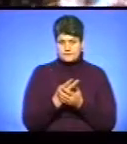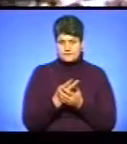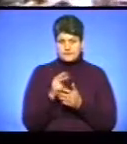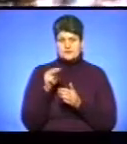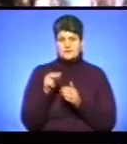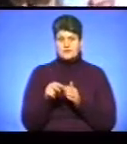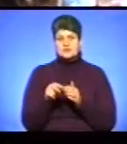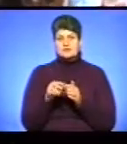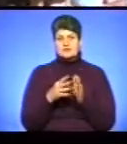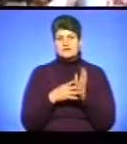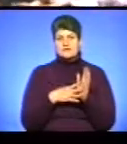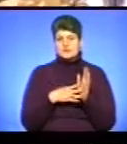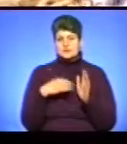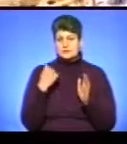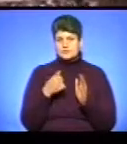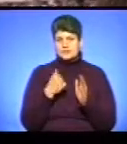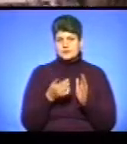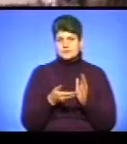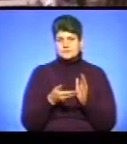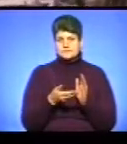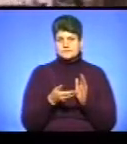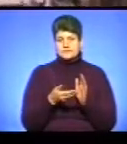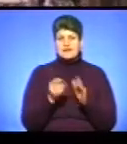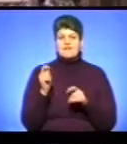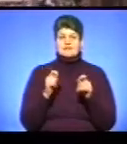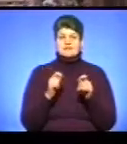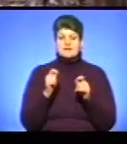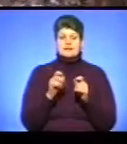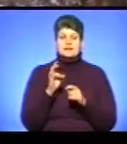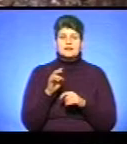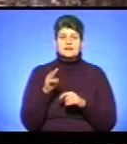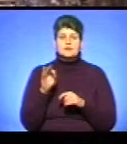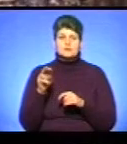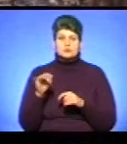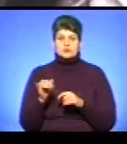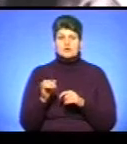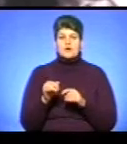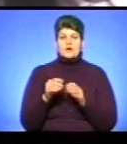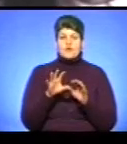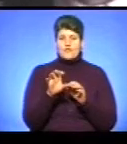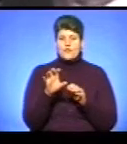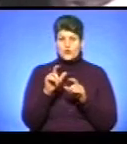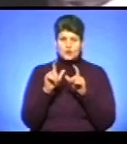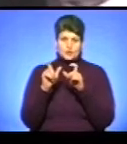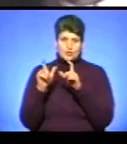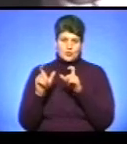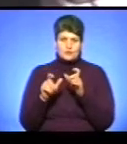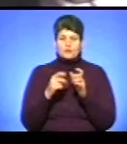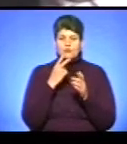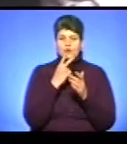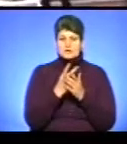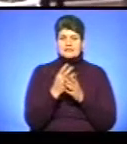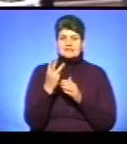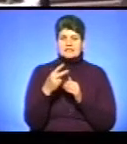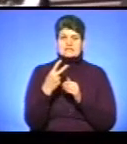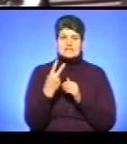2019 рік. На фестивалі Наталя Томош, фотограф із шестирічним досвідом, експонувала 32